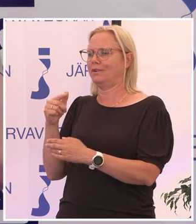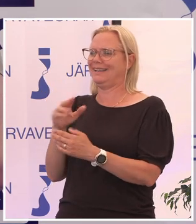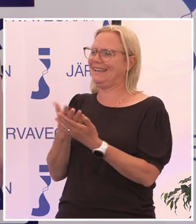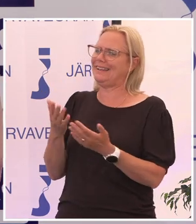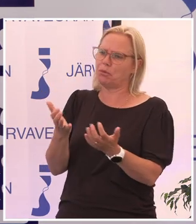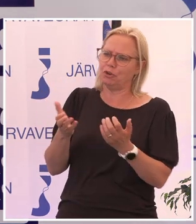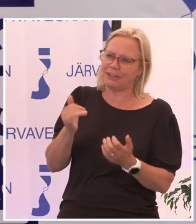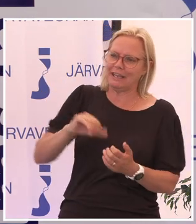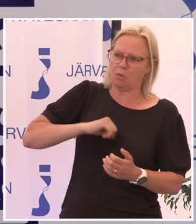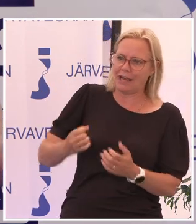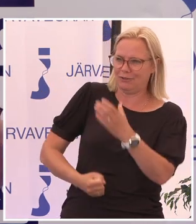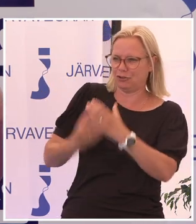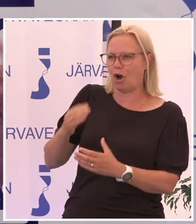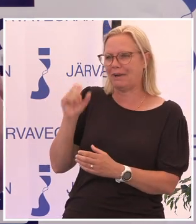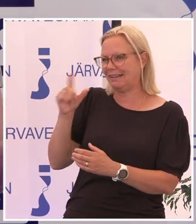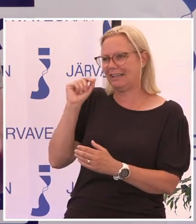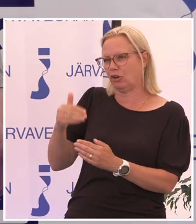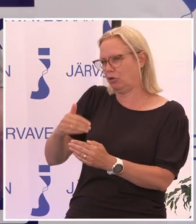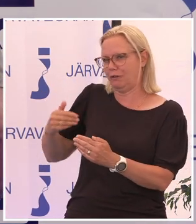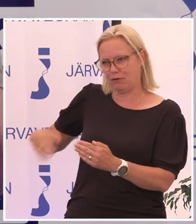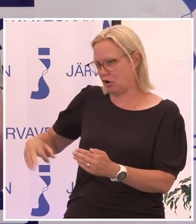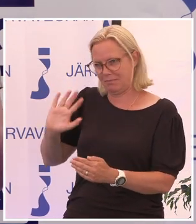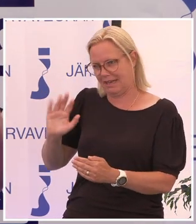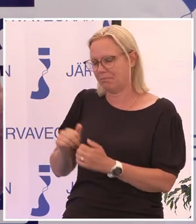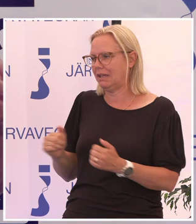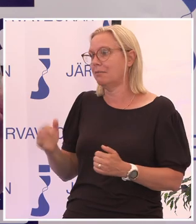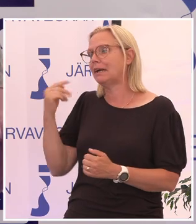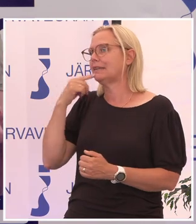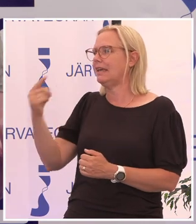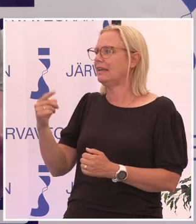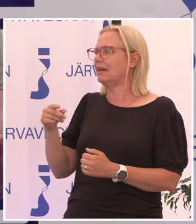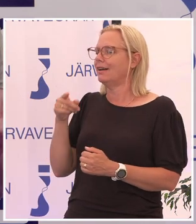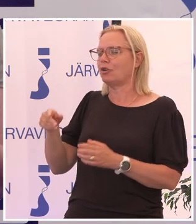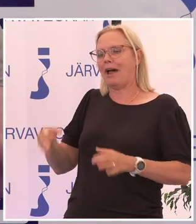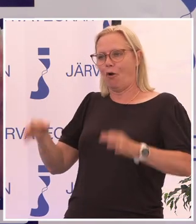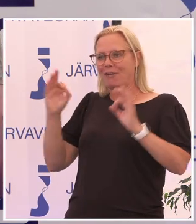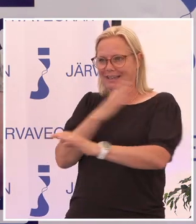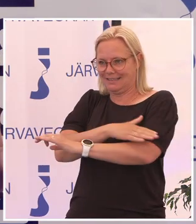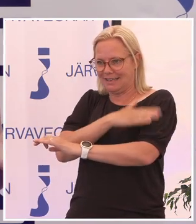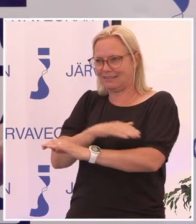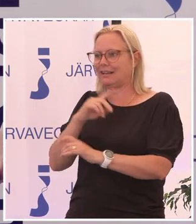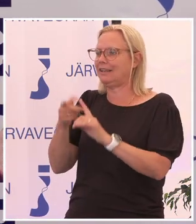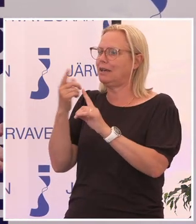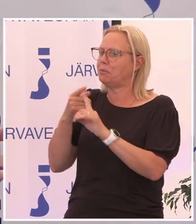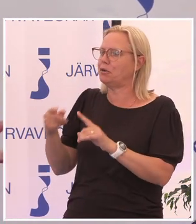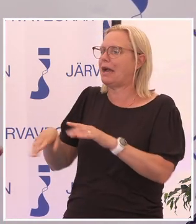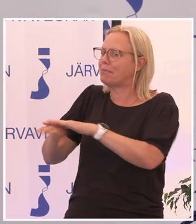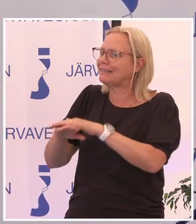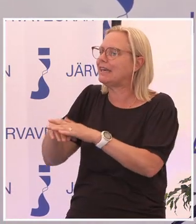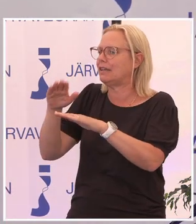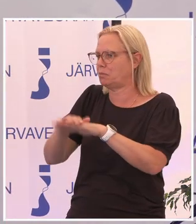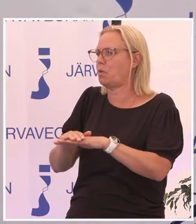digitalt utanförskap. Sen kan man väl säga att ju mer de offentliga tjänsterna börjar basera sig på